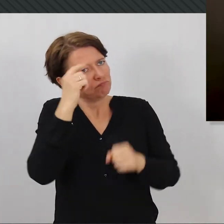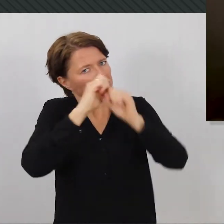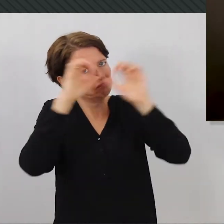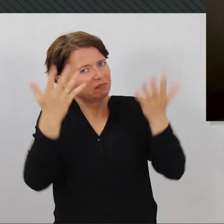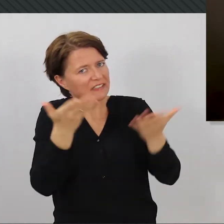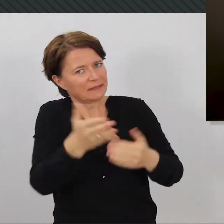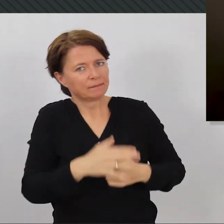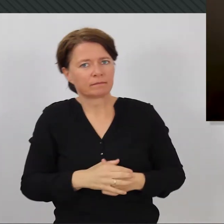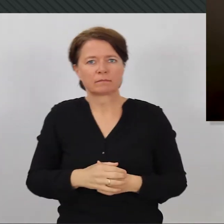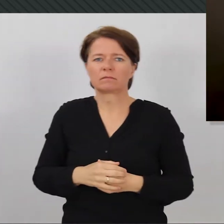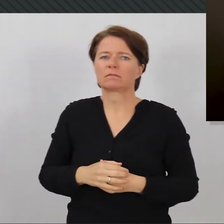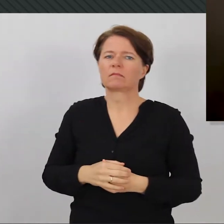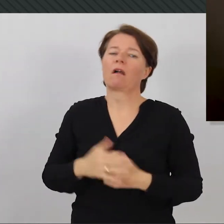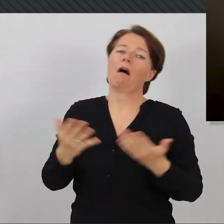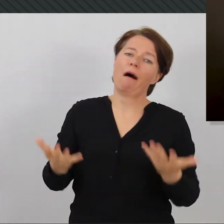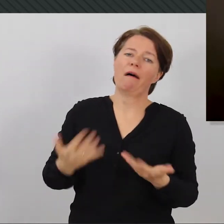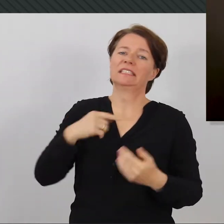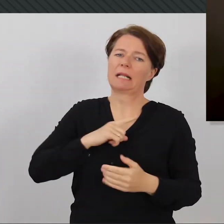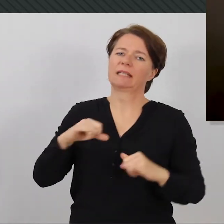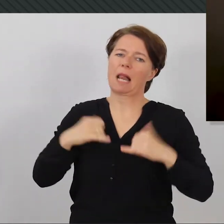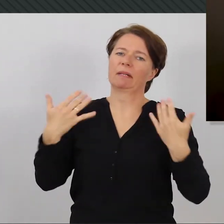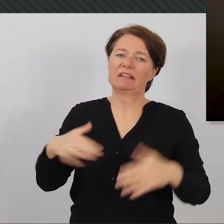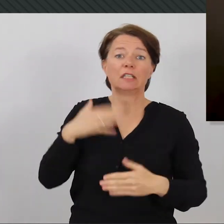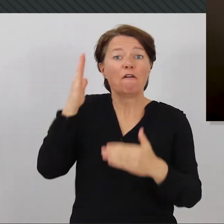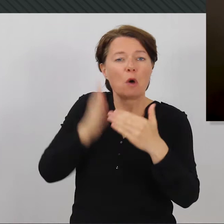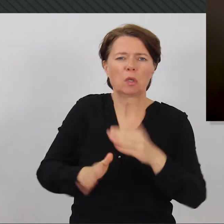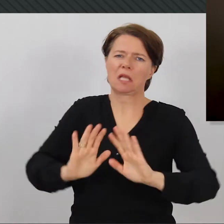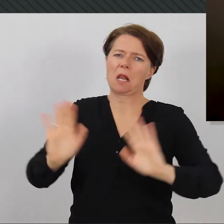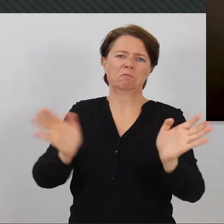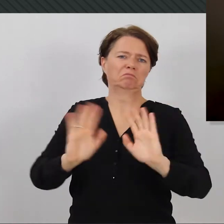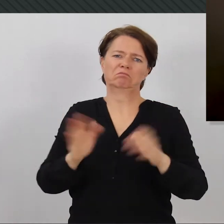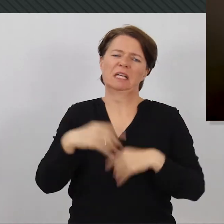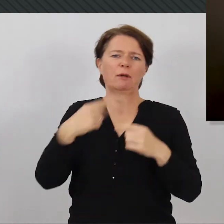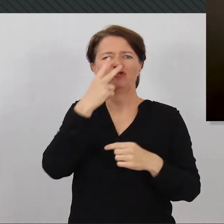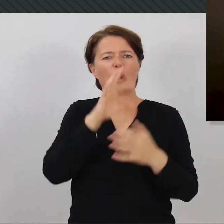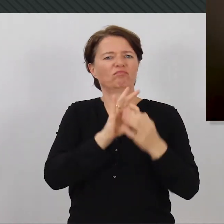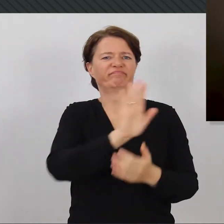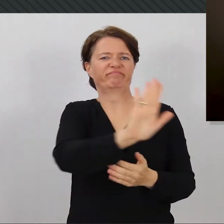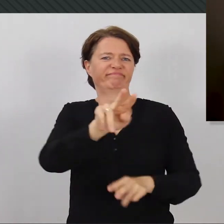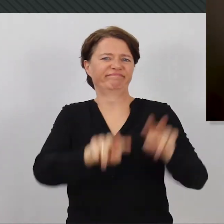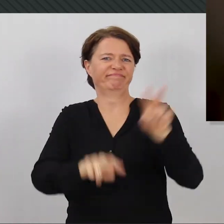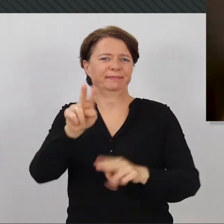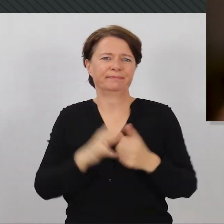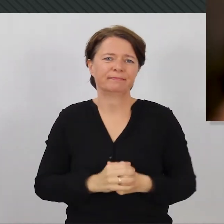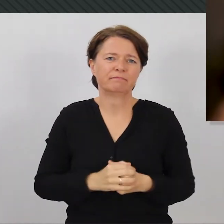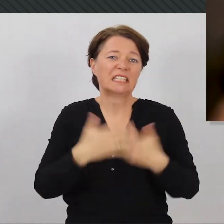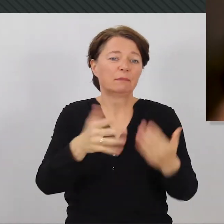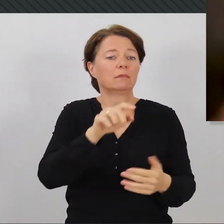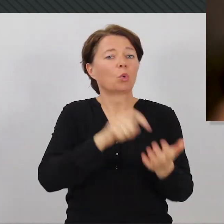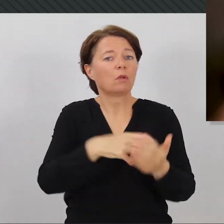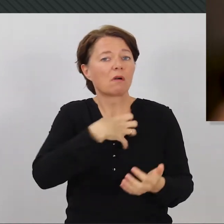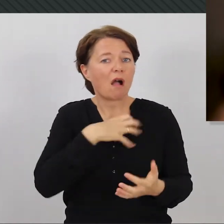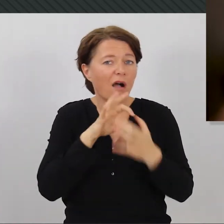erlebt. Ich habe da erstmal kein Vorurteil. Das muss man individuell immer beurteilen oder beziehungsweise schauen, wie es dazu gekommen ist. Erstmal nehmen wir Themen wie